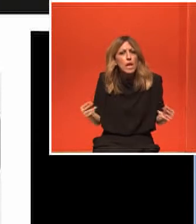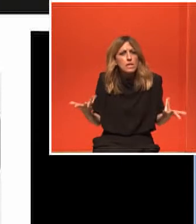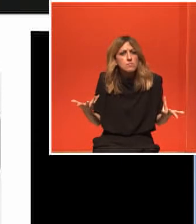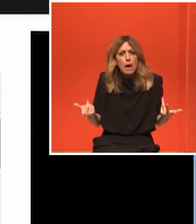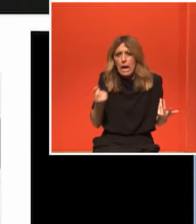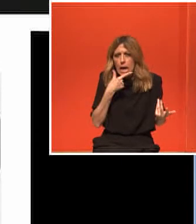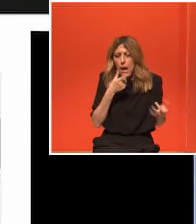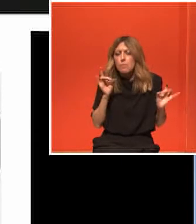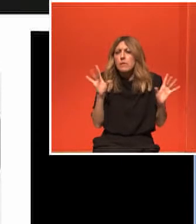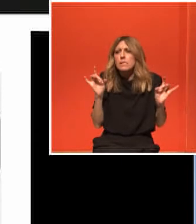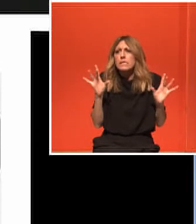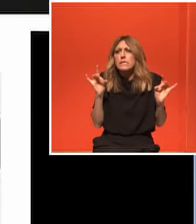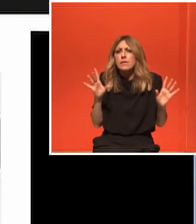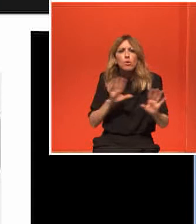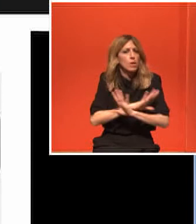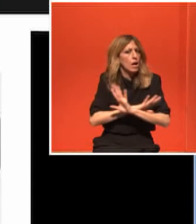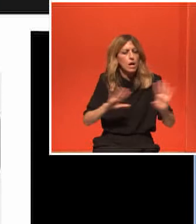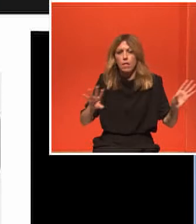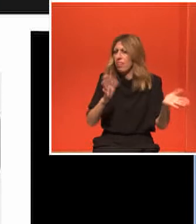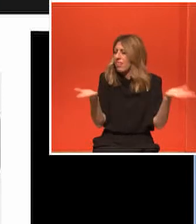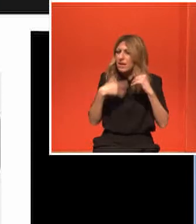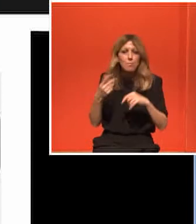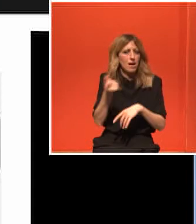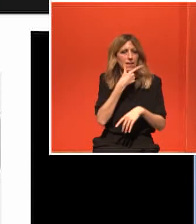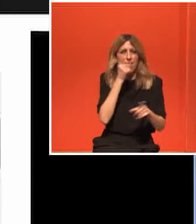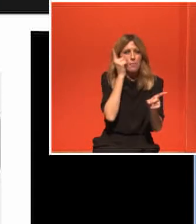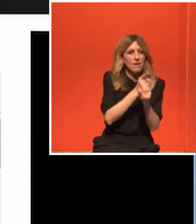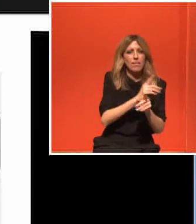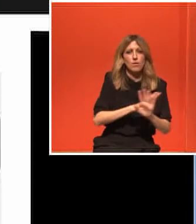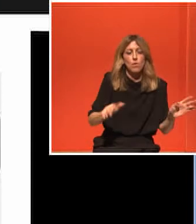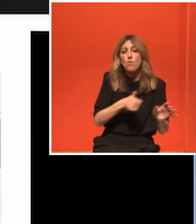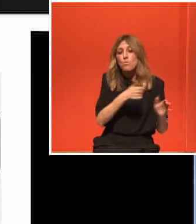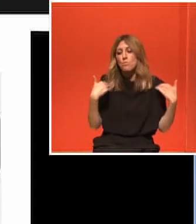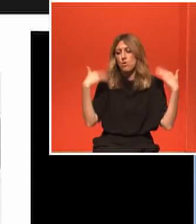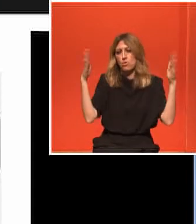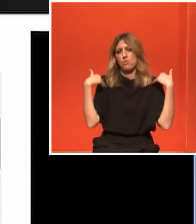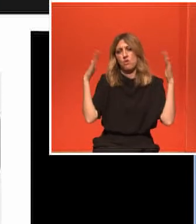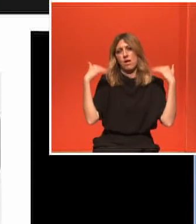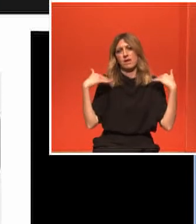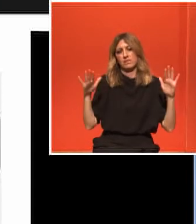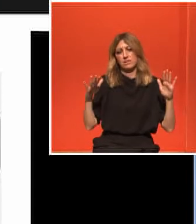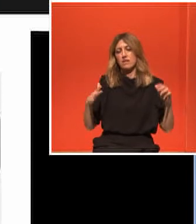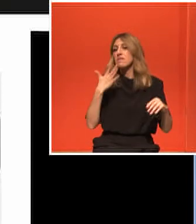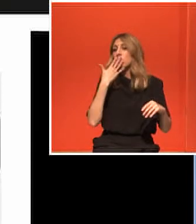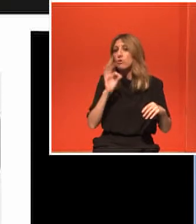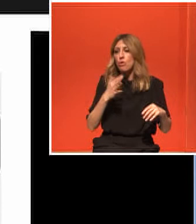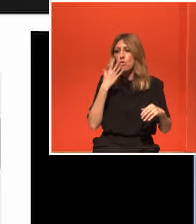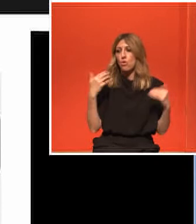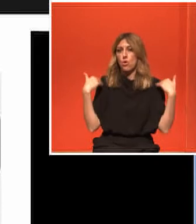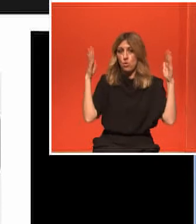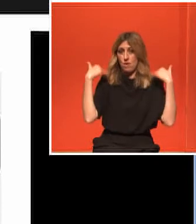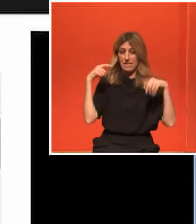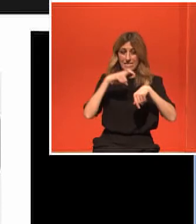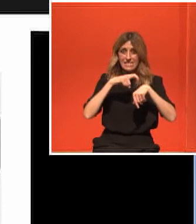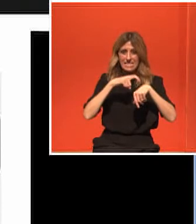Ξέρουμε όμως και γιατί. Γιατί αυξάνεται ο νευροτροφικός παράγοντας στο εγκέφαλο, ο οποίος